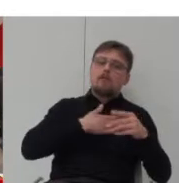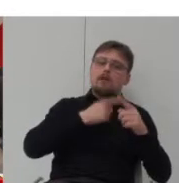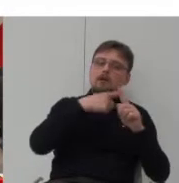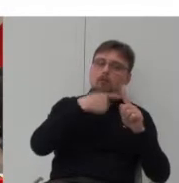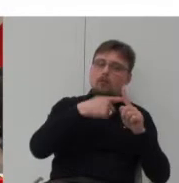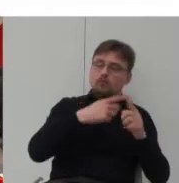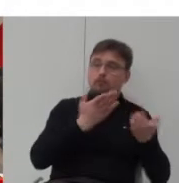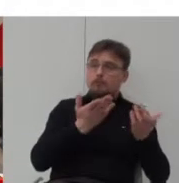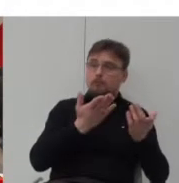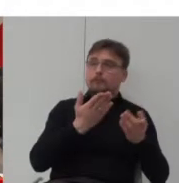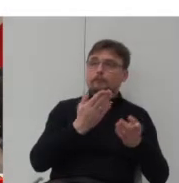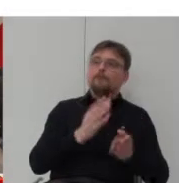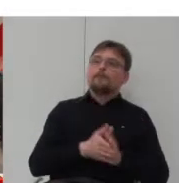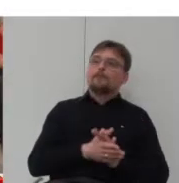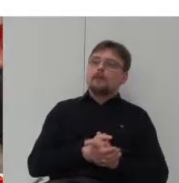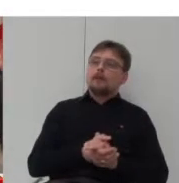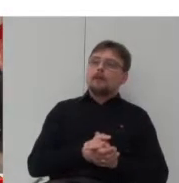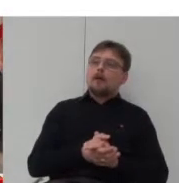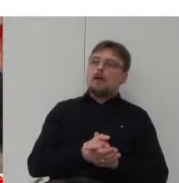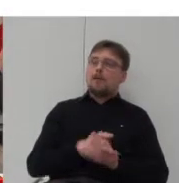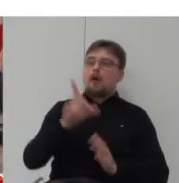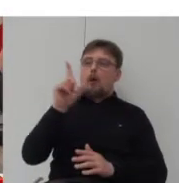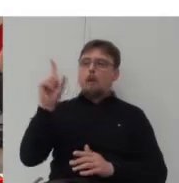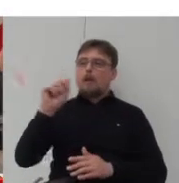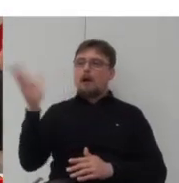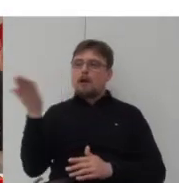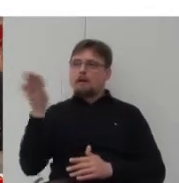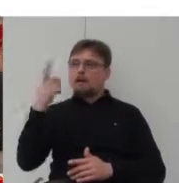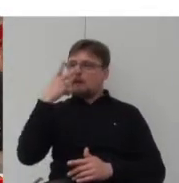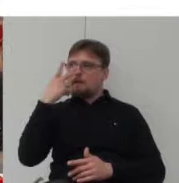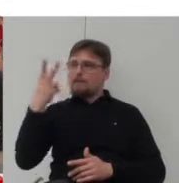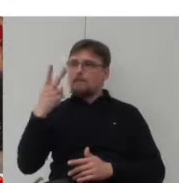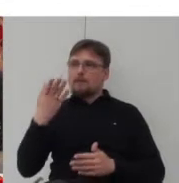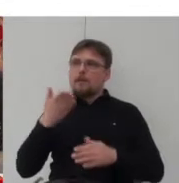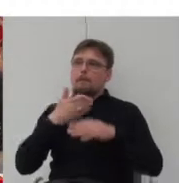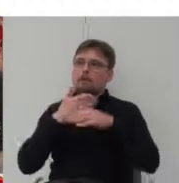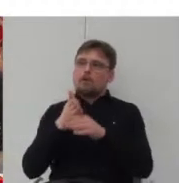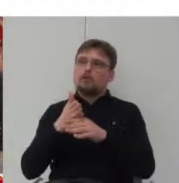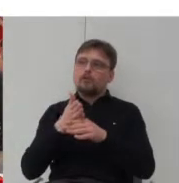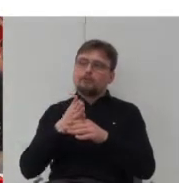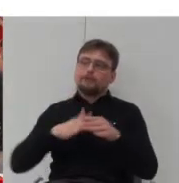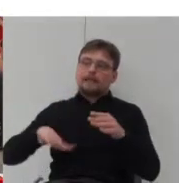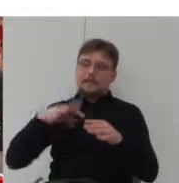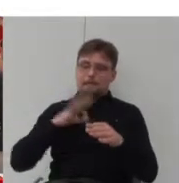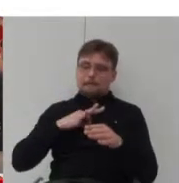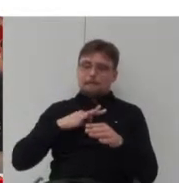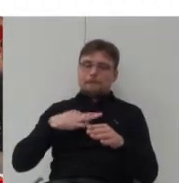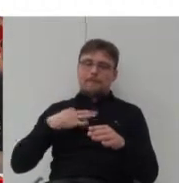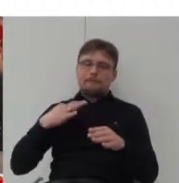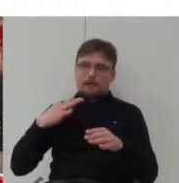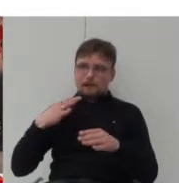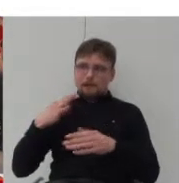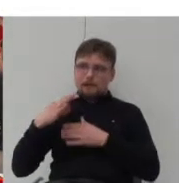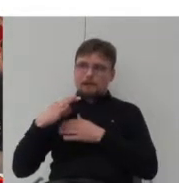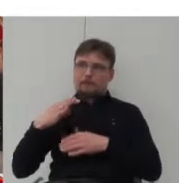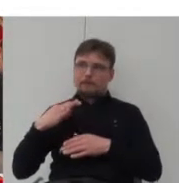I na tym zdjęciu po prawej stronie bardzo wyraźnie widać ten podział na przestrzeń zupełnie prywatną, na te